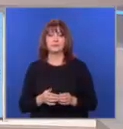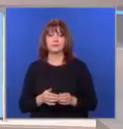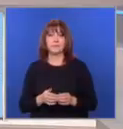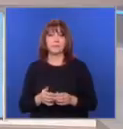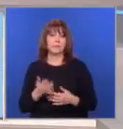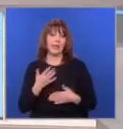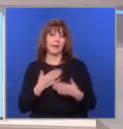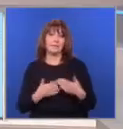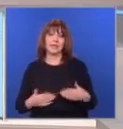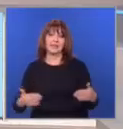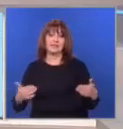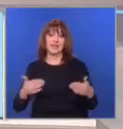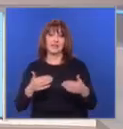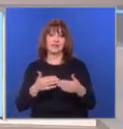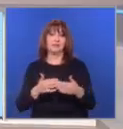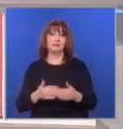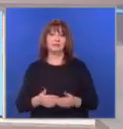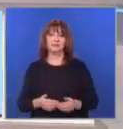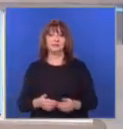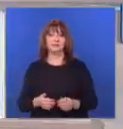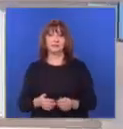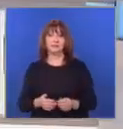Емисията ни завърши. Приятен вечер. Довиждаме.